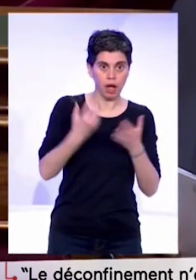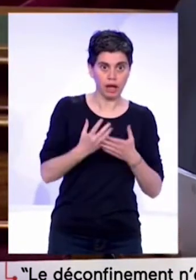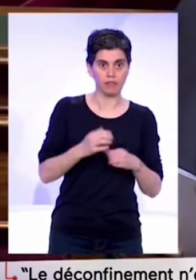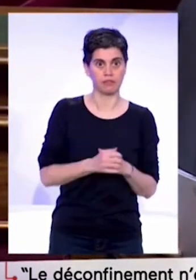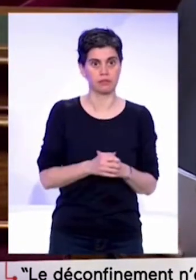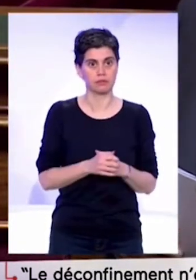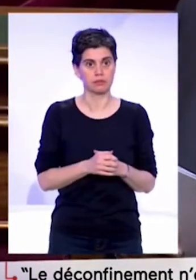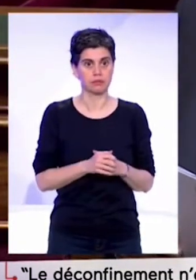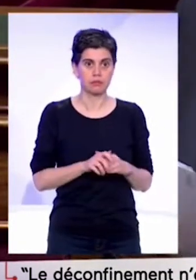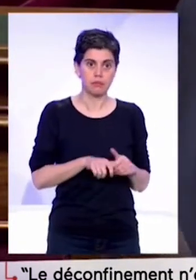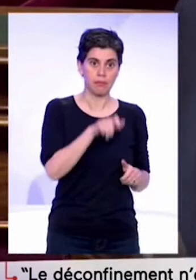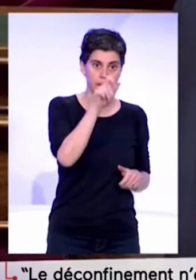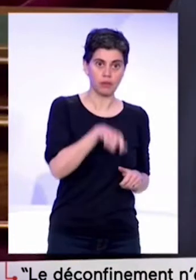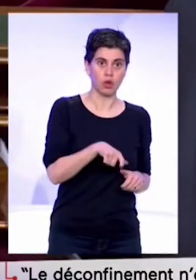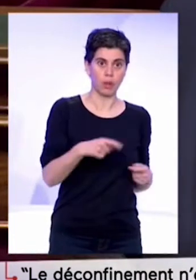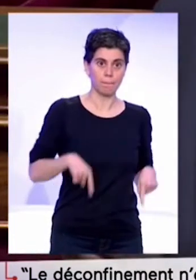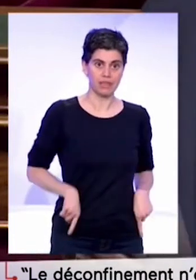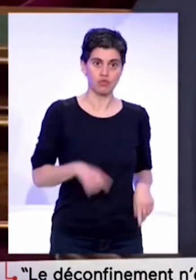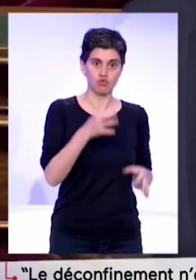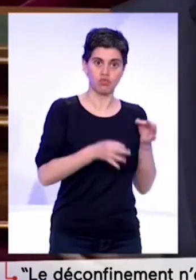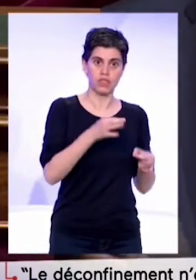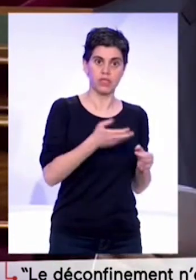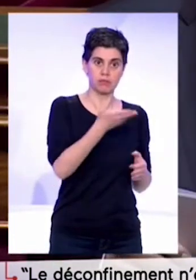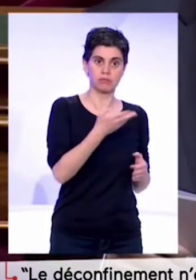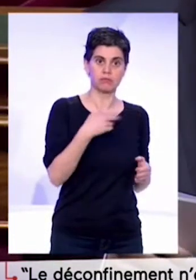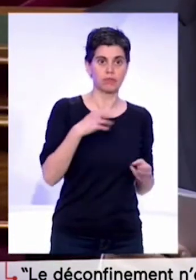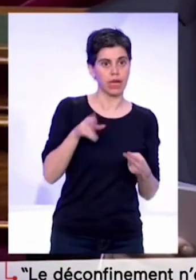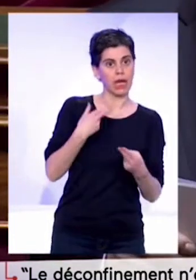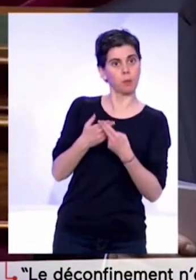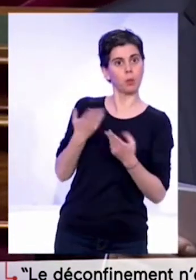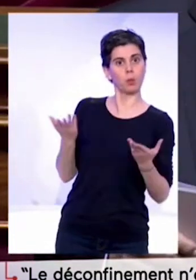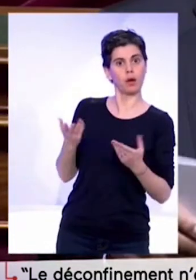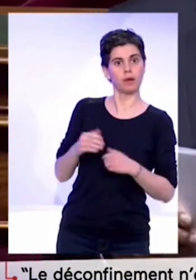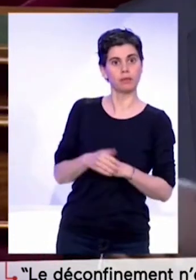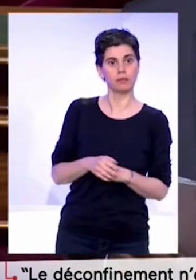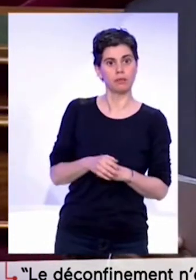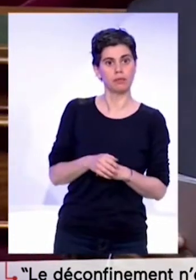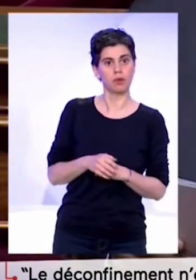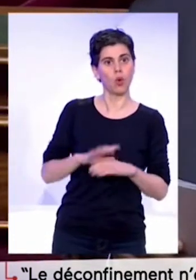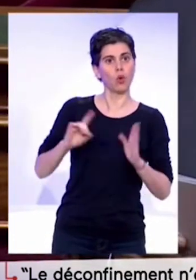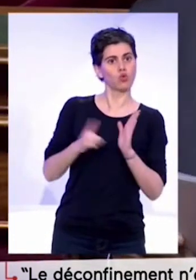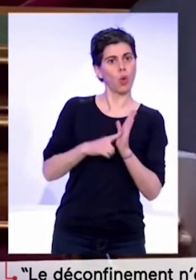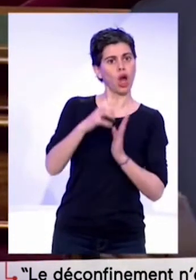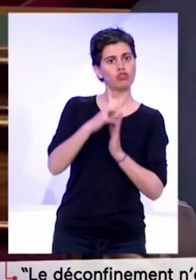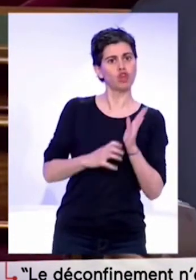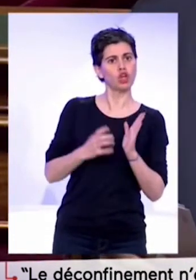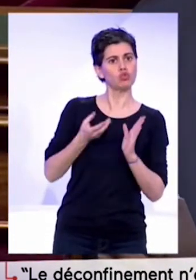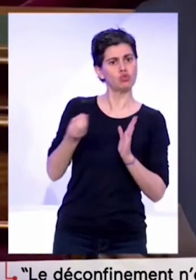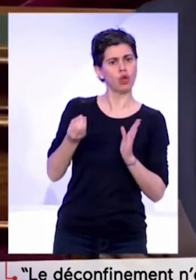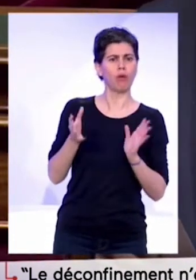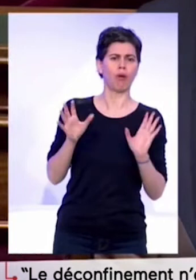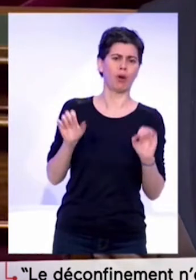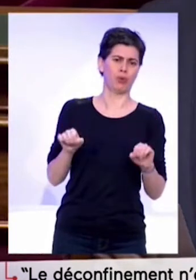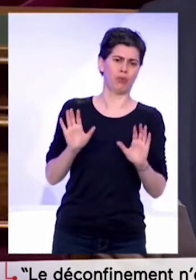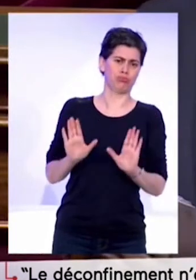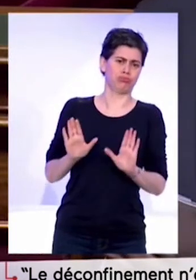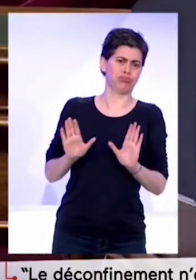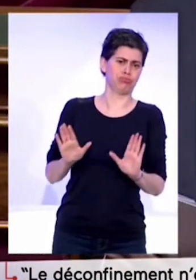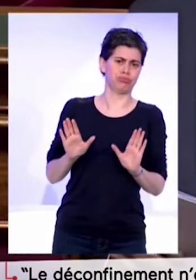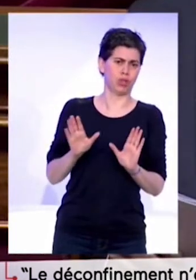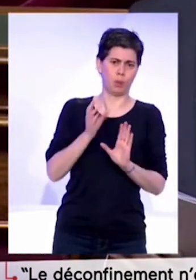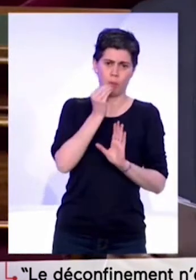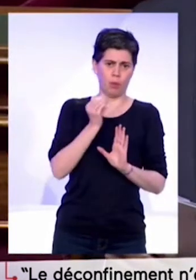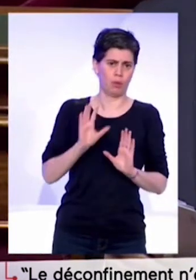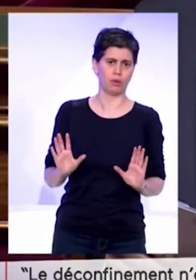a répondu en expliquant que le droit actuel permettait d'être tranquille. Nous en doutons. Et puis, au-delà du droit,